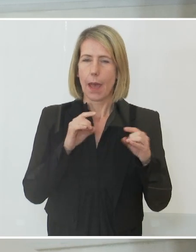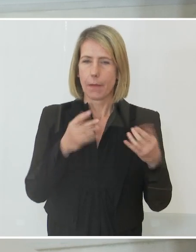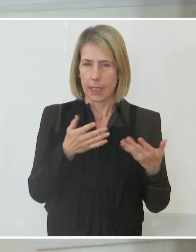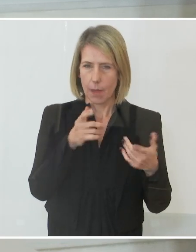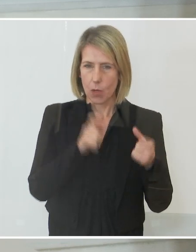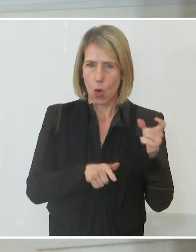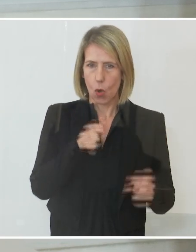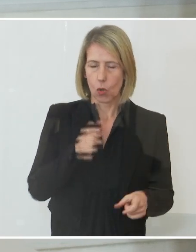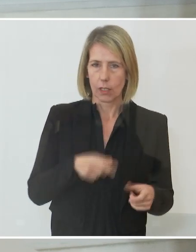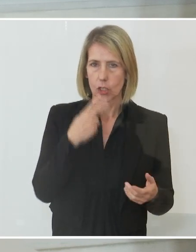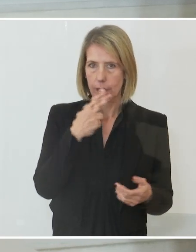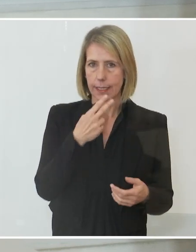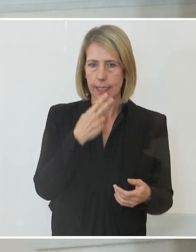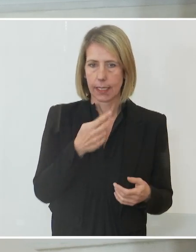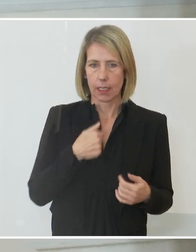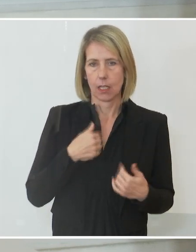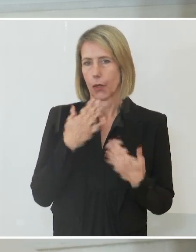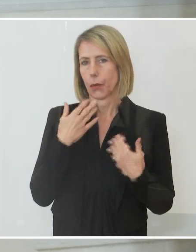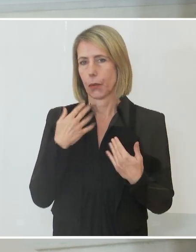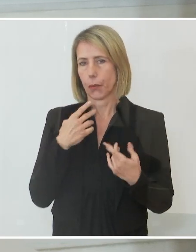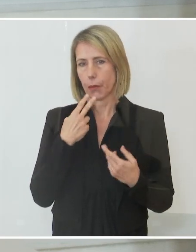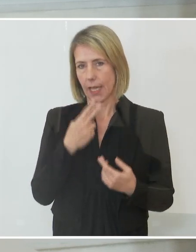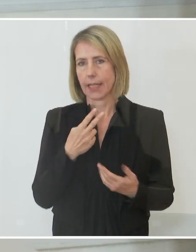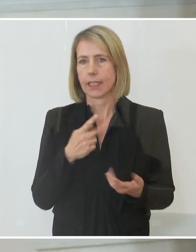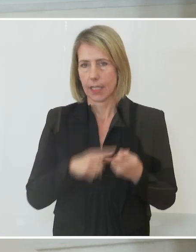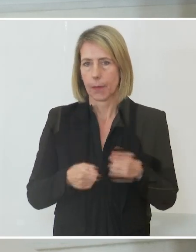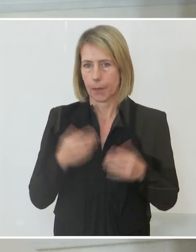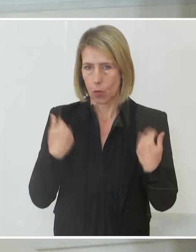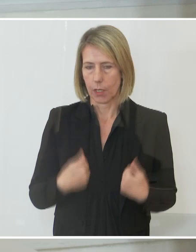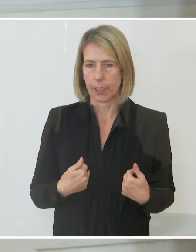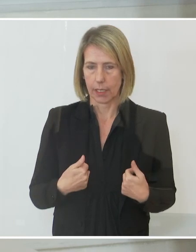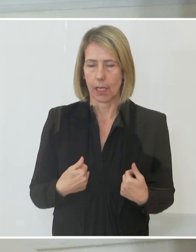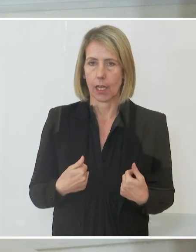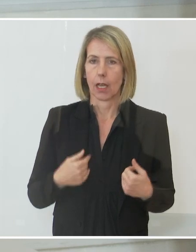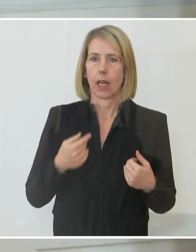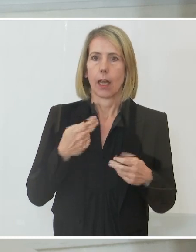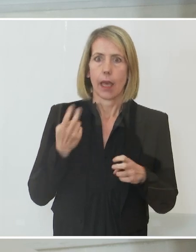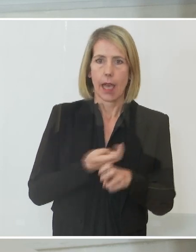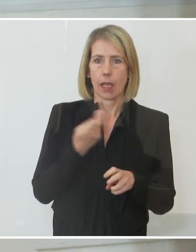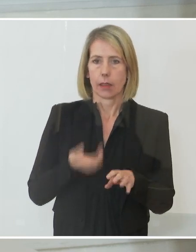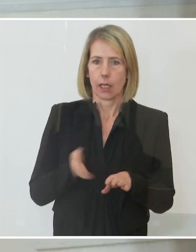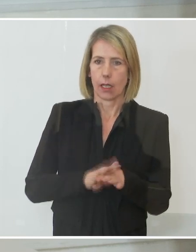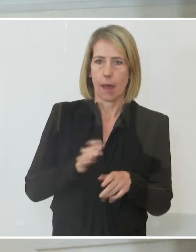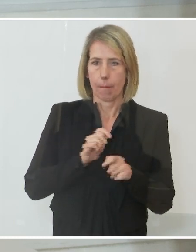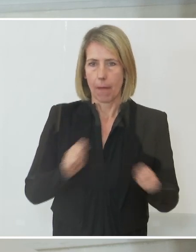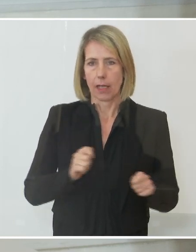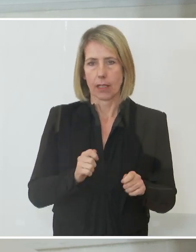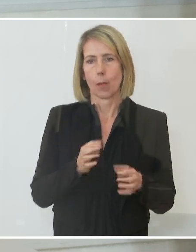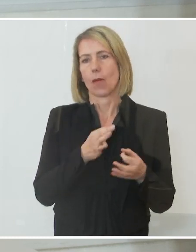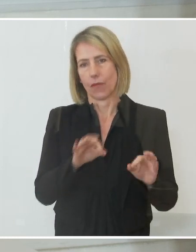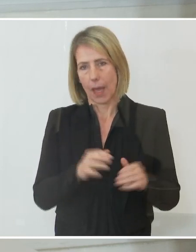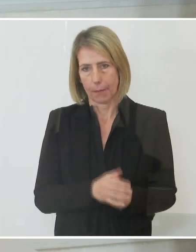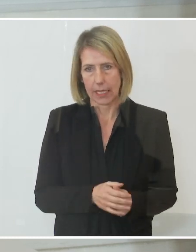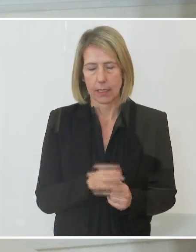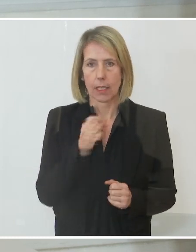en, da ich ja keine politischen Entscheidungen treffen muss, wären natürlich immer härtere Maßnahmen noch besser. Das muss man vorausschicken, nicht? Wir